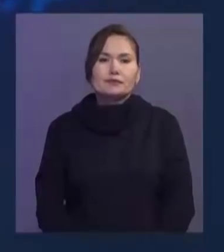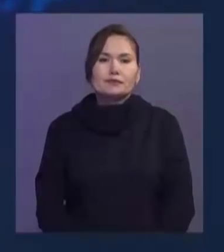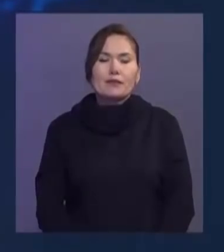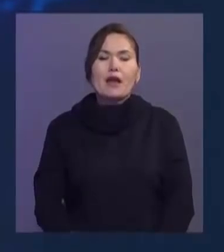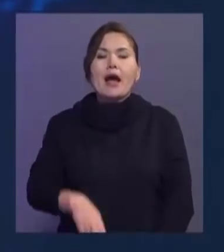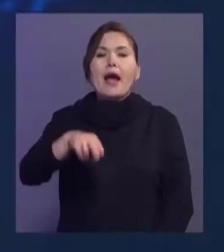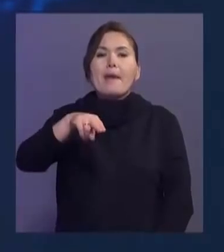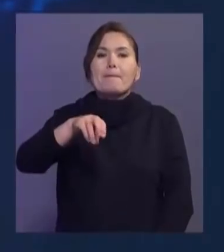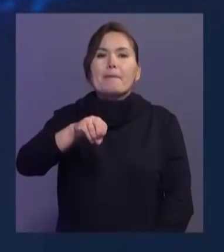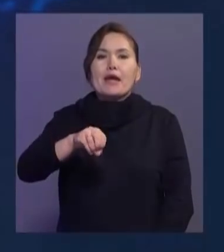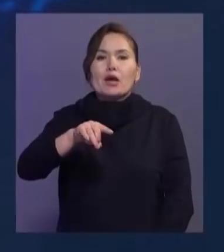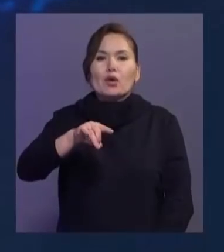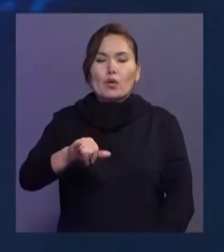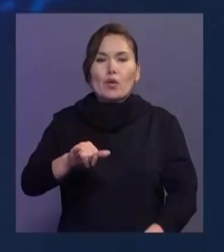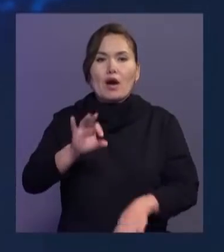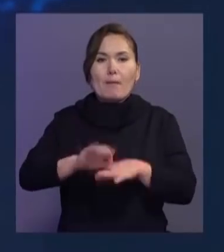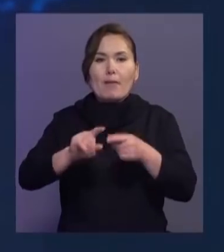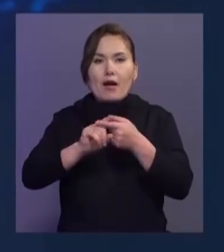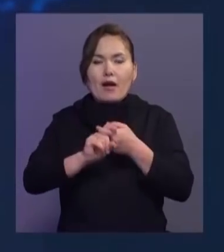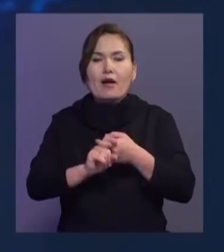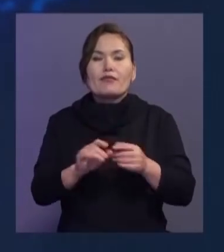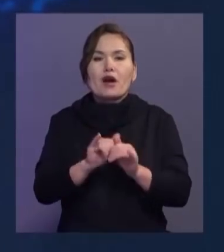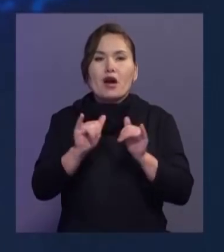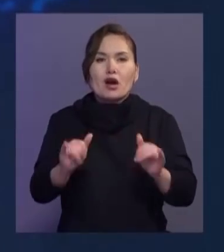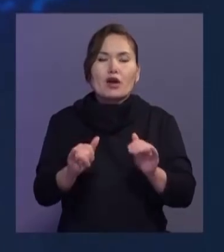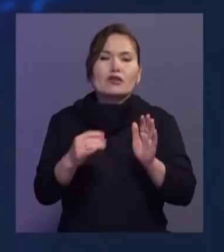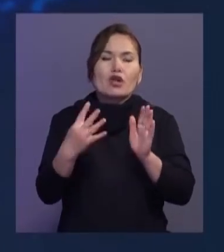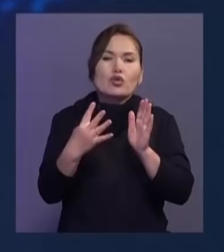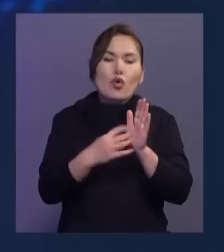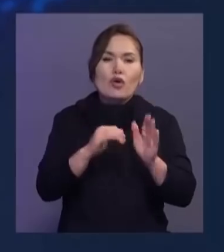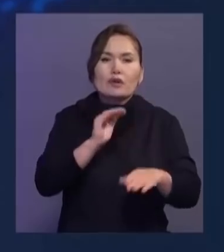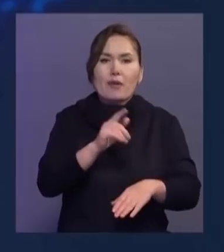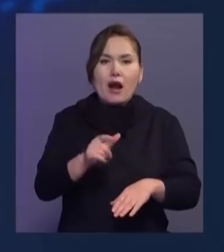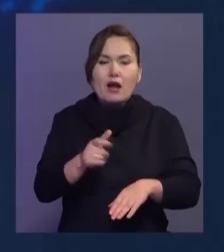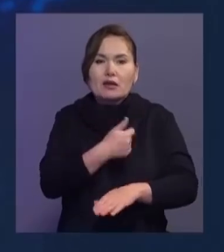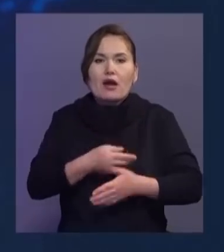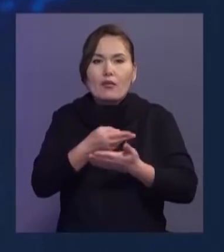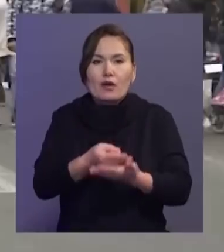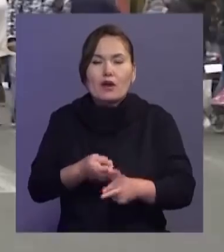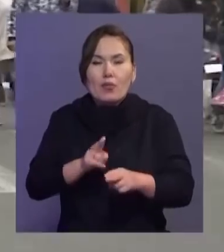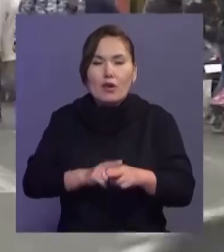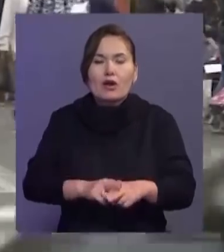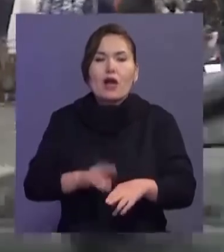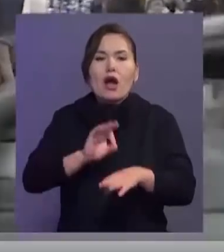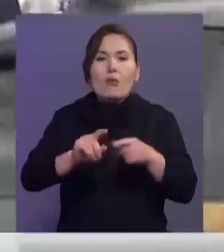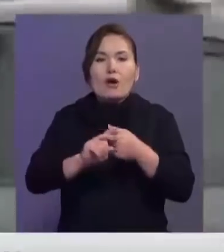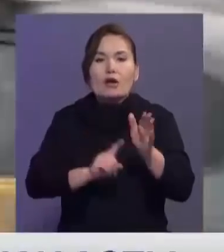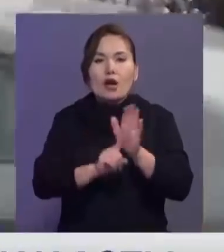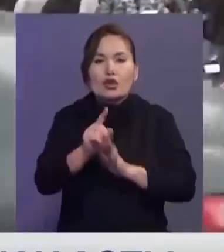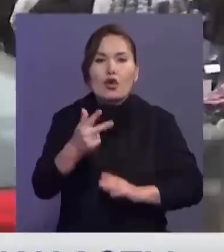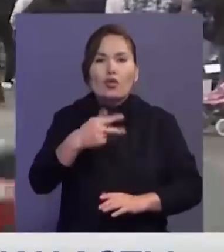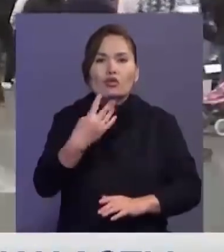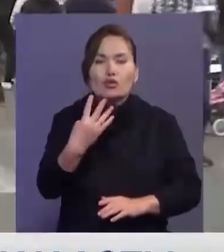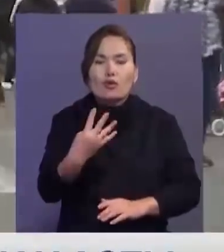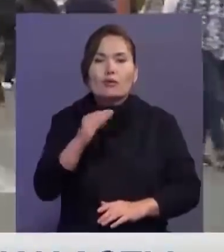Ал Перуде коронавирус жұқтырғандар саны 900 мыңдан астам бетті. Үндет басталғалы бұл елде 34 мың 400 адам қайтыс